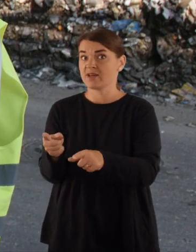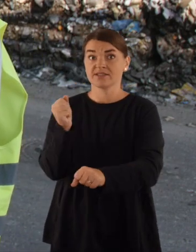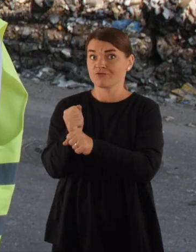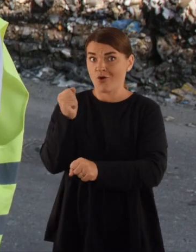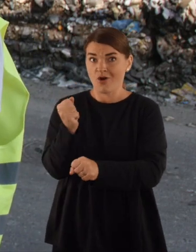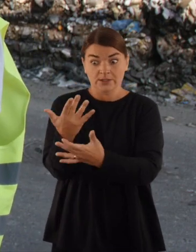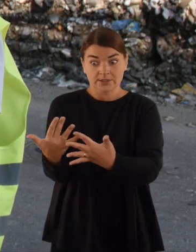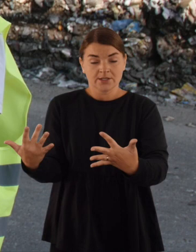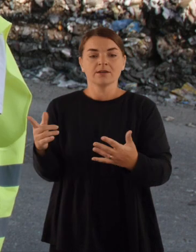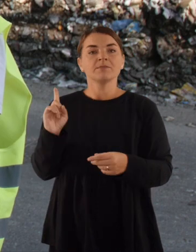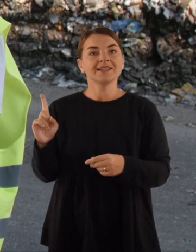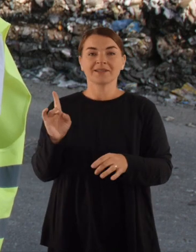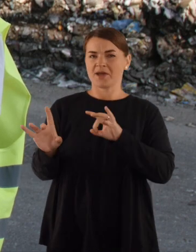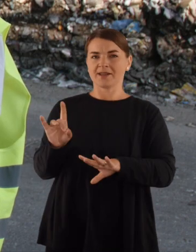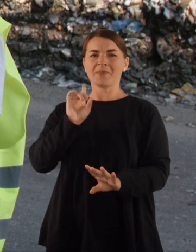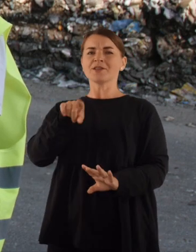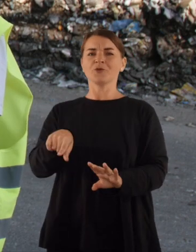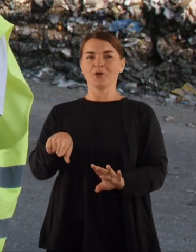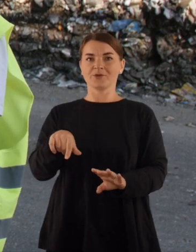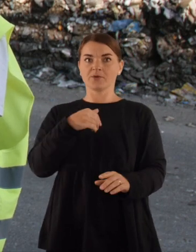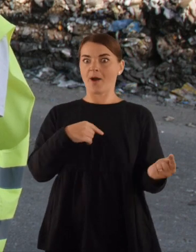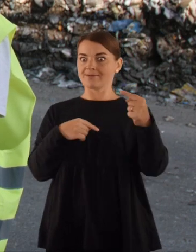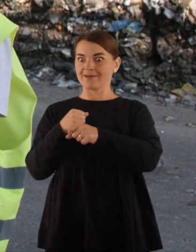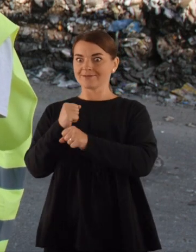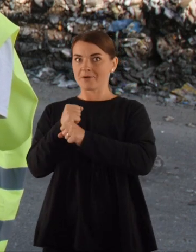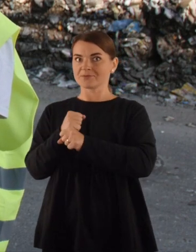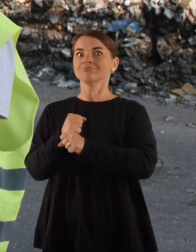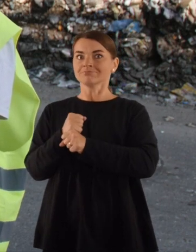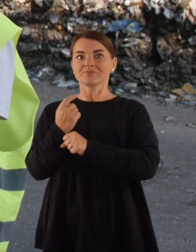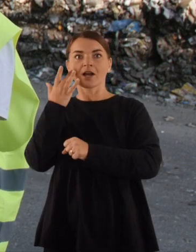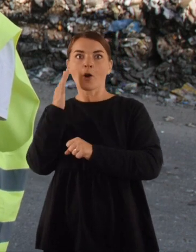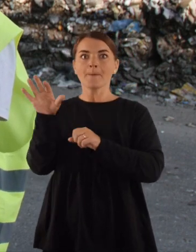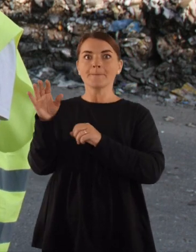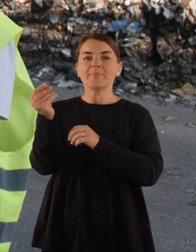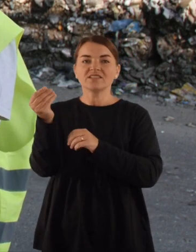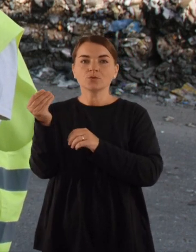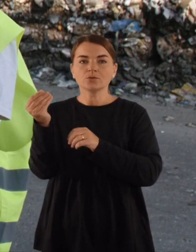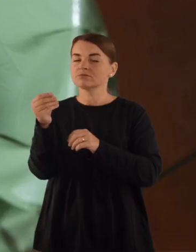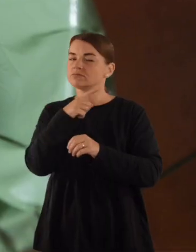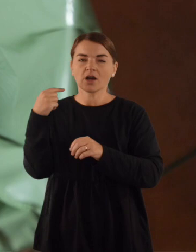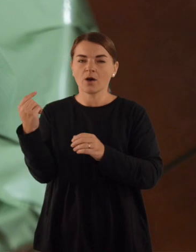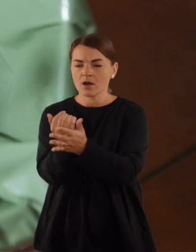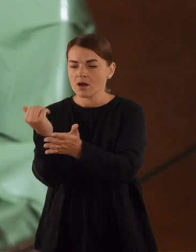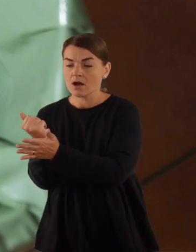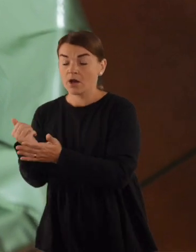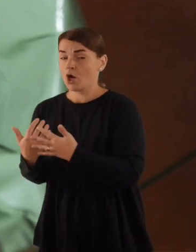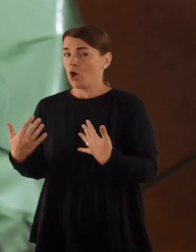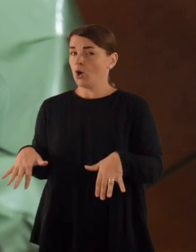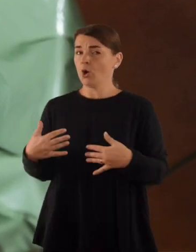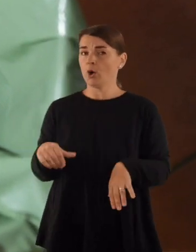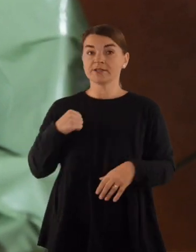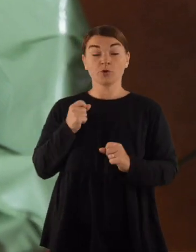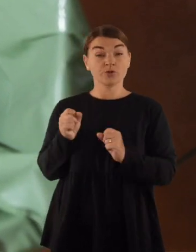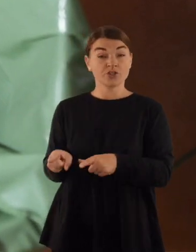randam, bet šitoks visada nenoriu reklamuoti, nes paskui labai visi ateina ir įsivaizduoja kaip piloterė, tai yra pinigų. Jeigu jūs įsivaizduotumėt, kiek